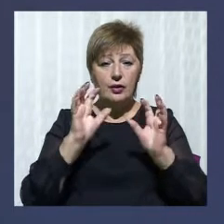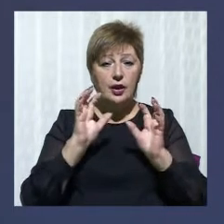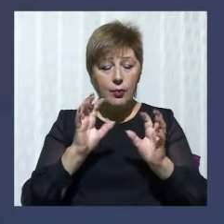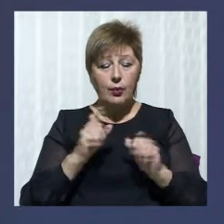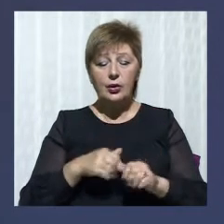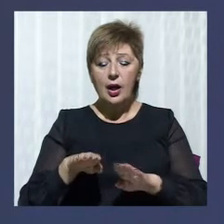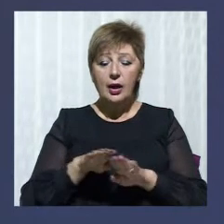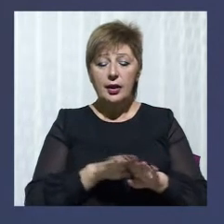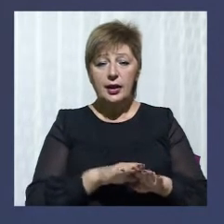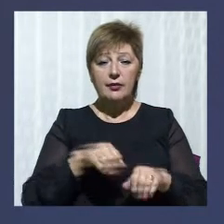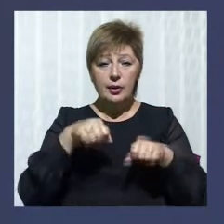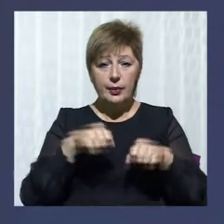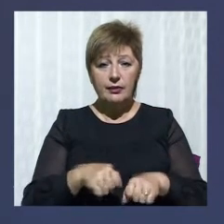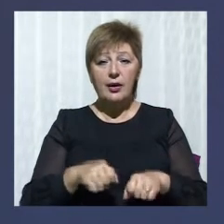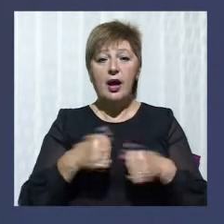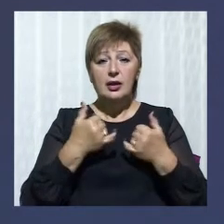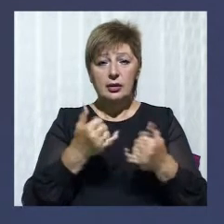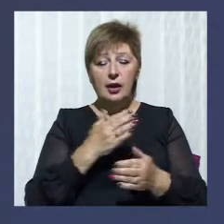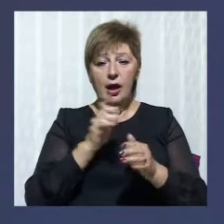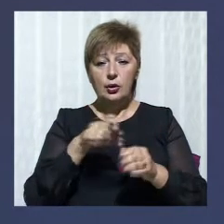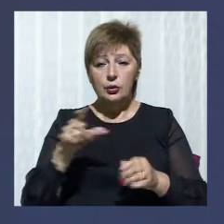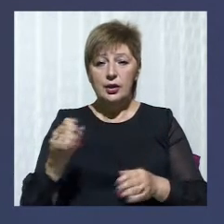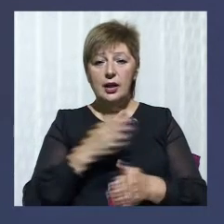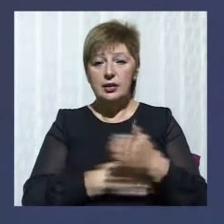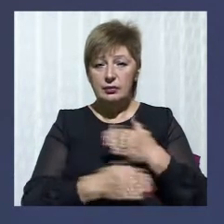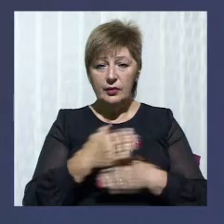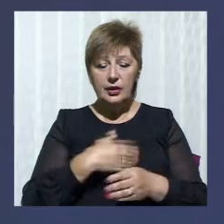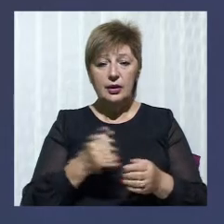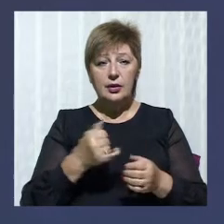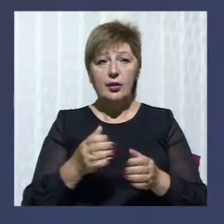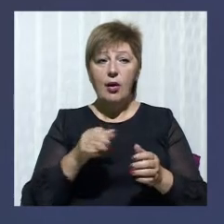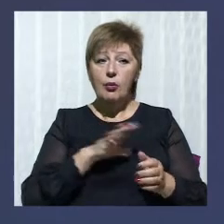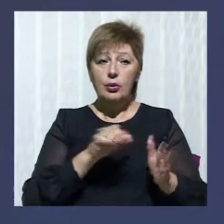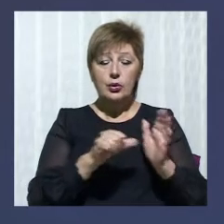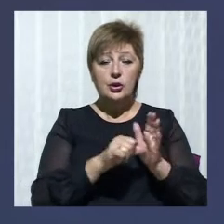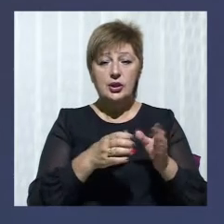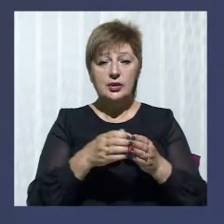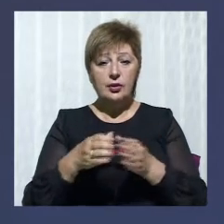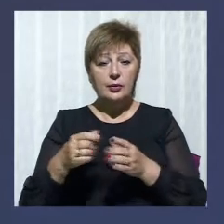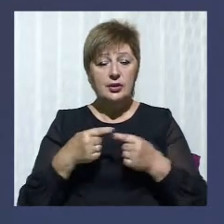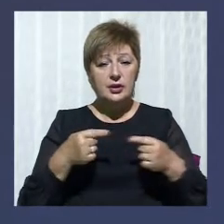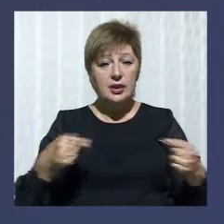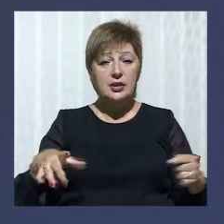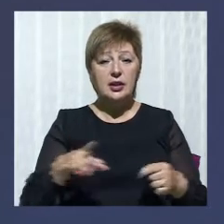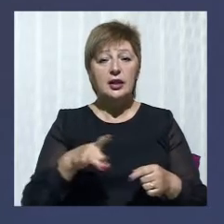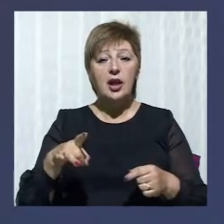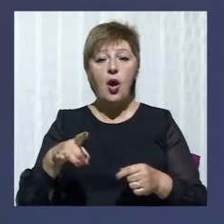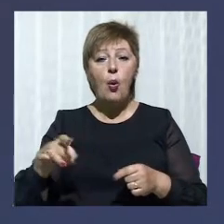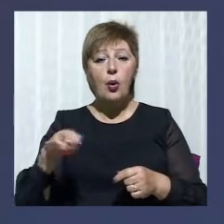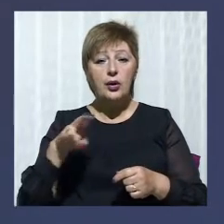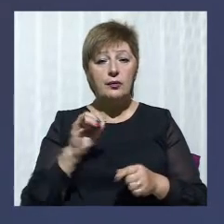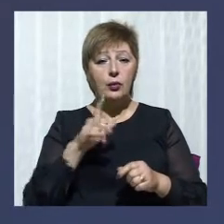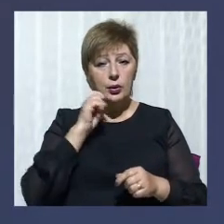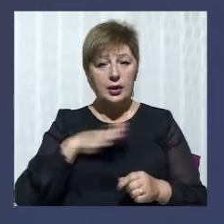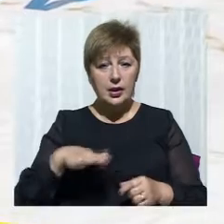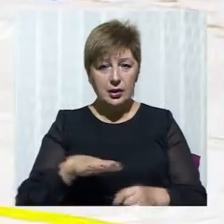для людей з особливими потребами. У змаганнях брали участь шість команд по три гравця з різних регіонів України. Подробиці далі у